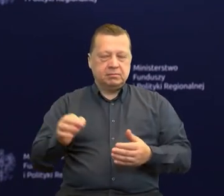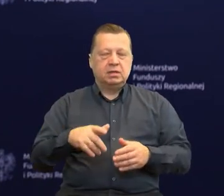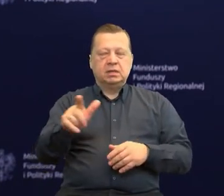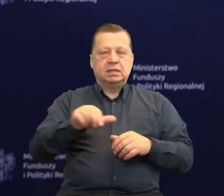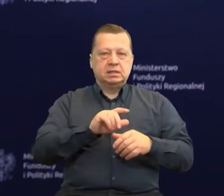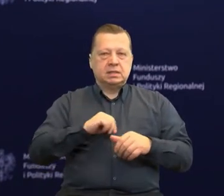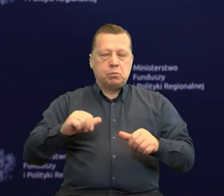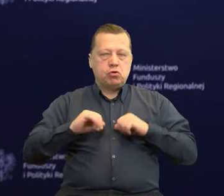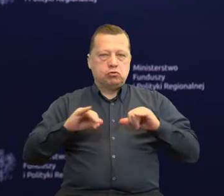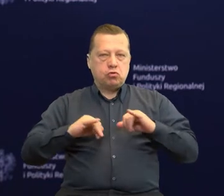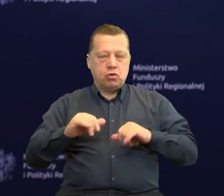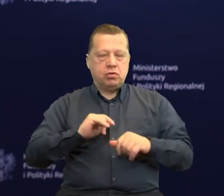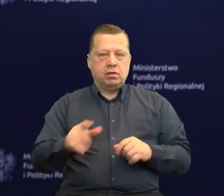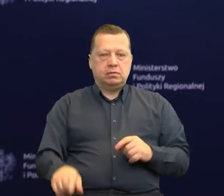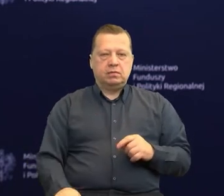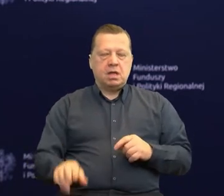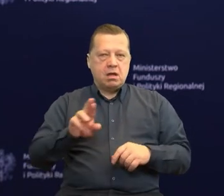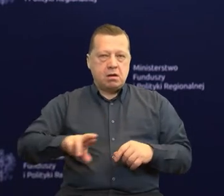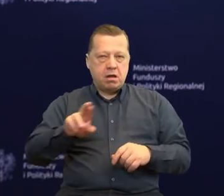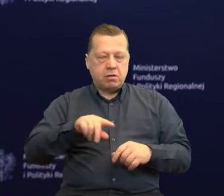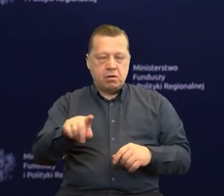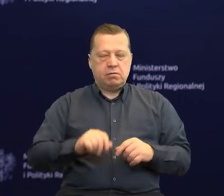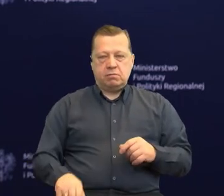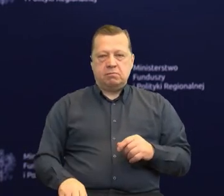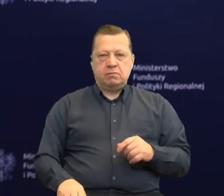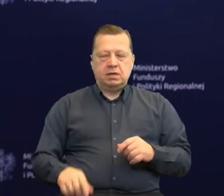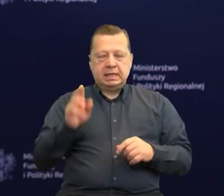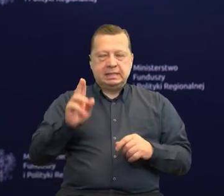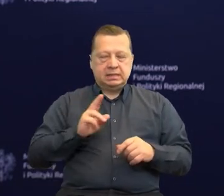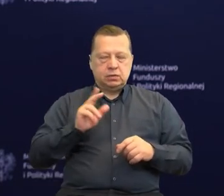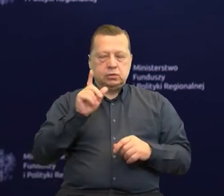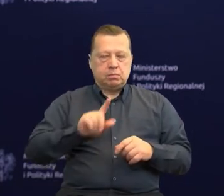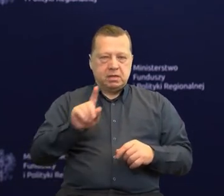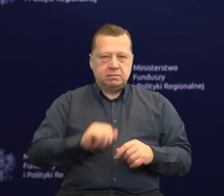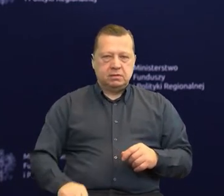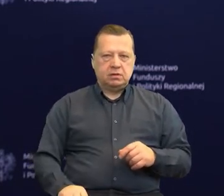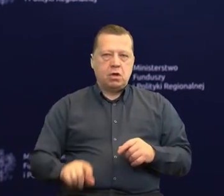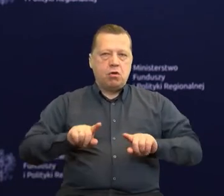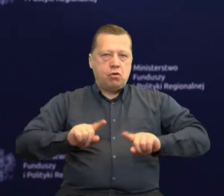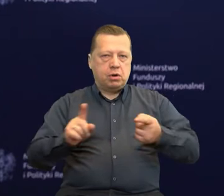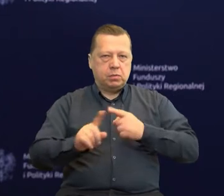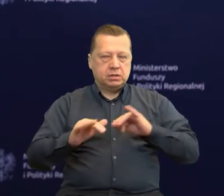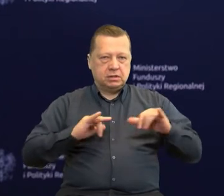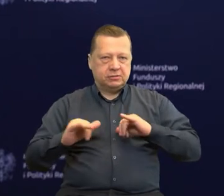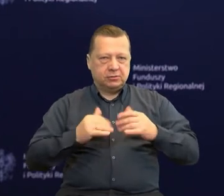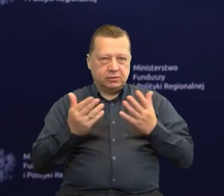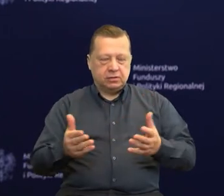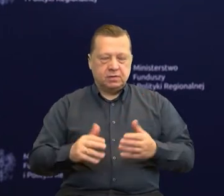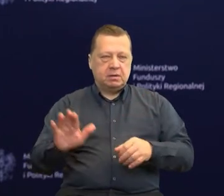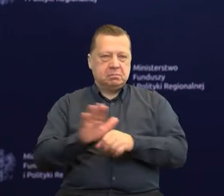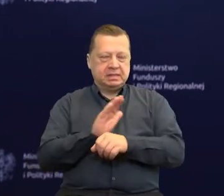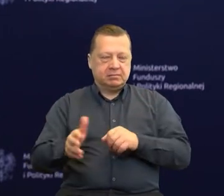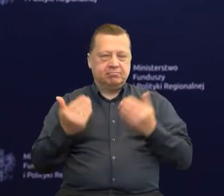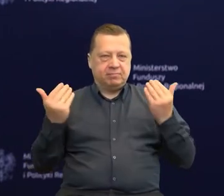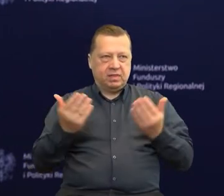samorządów lokalnych, euroregionów, instytucji publicznych, organizacji pozarządowych, przedsiębiorców.